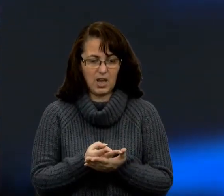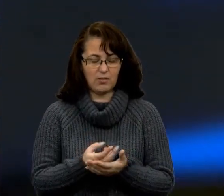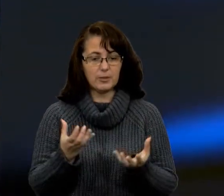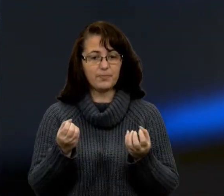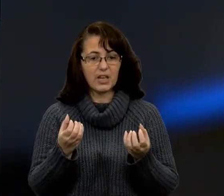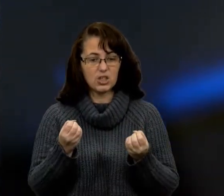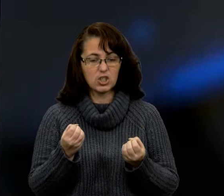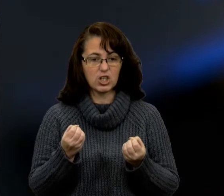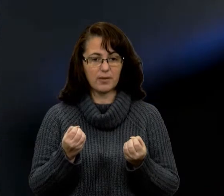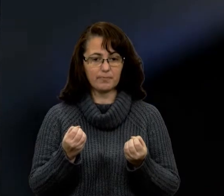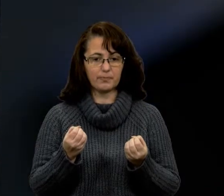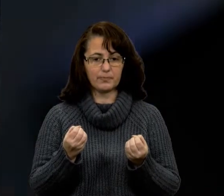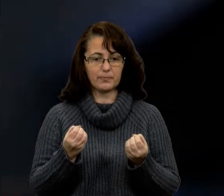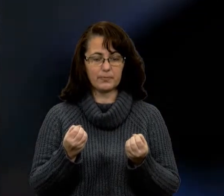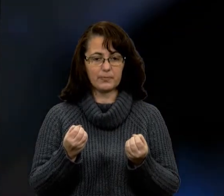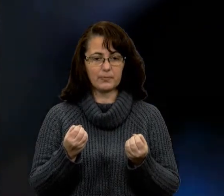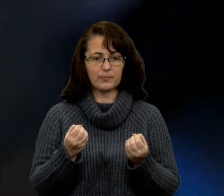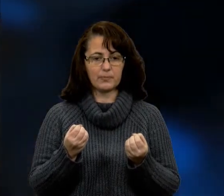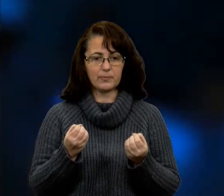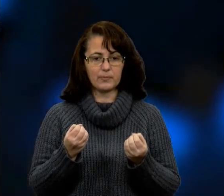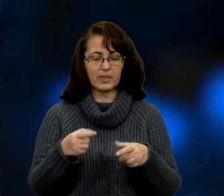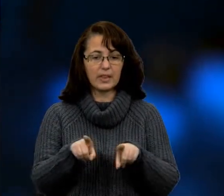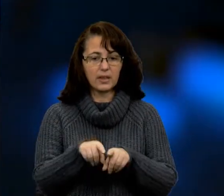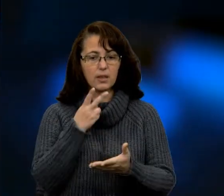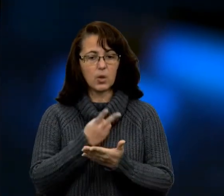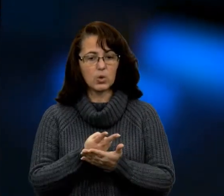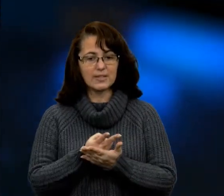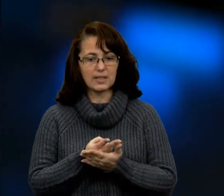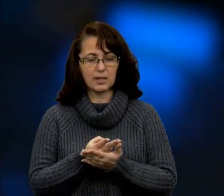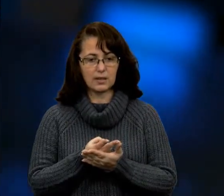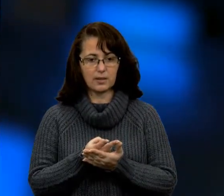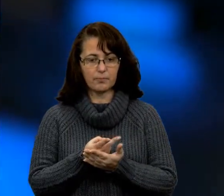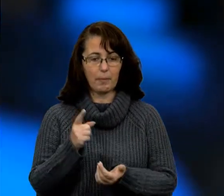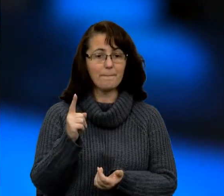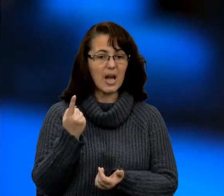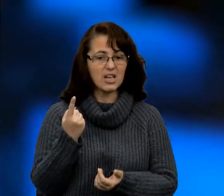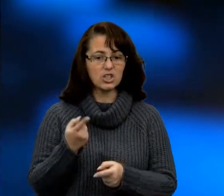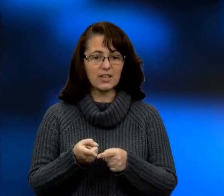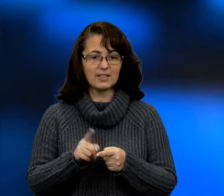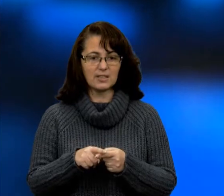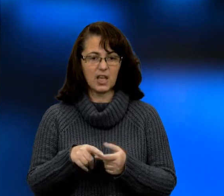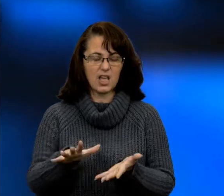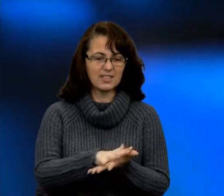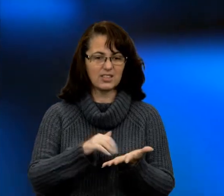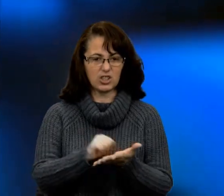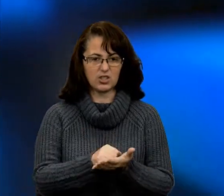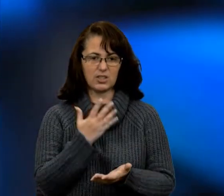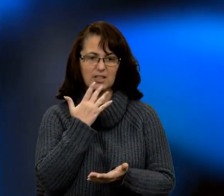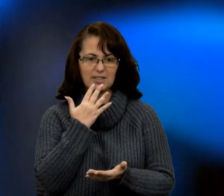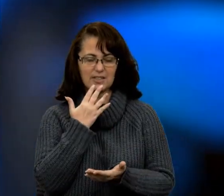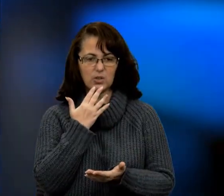такі ознаки. Перше – це знищення національної